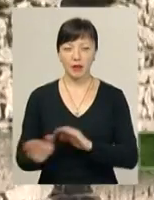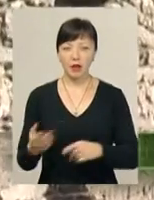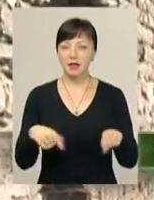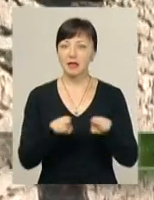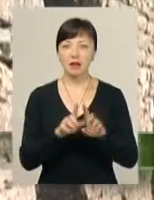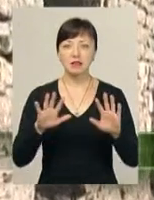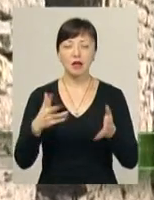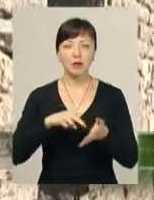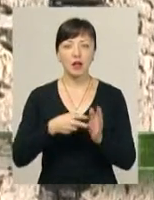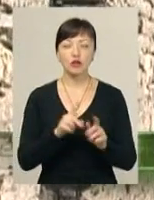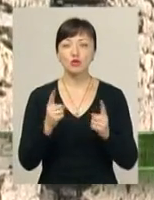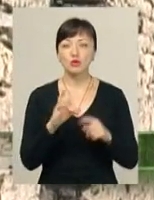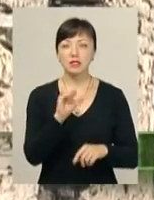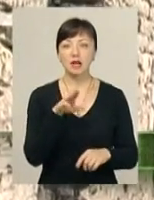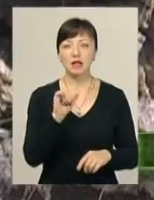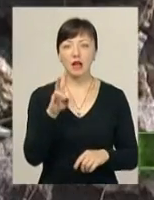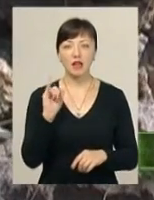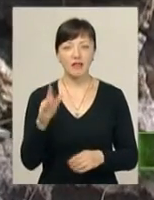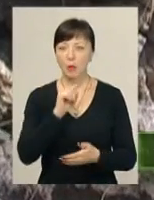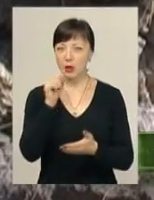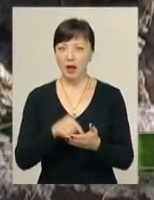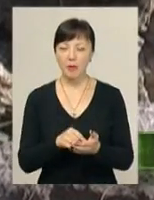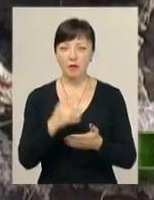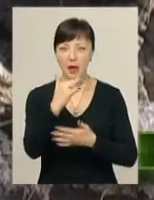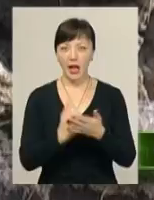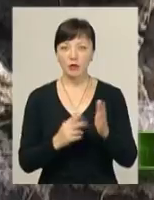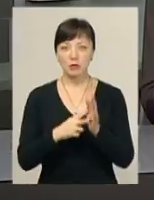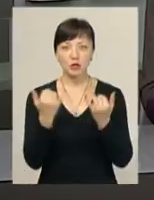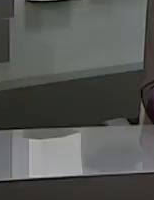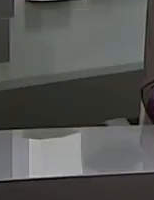як планувалося, або чому Сатанів не потрапив до переліку семи чудес України.